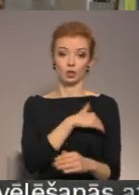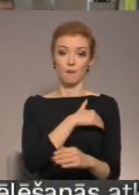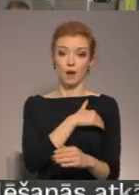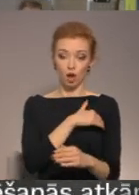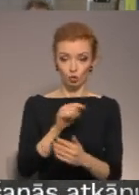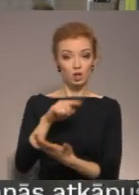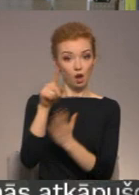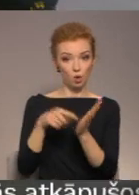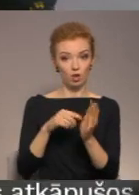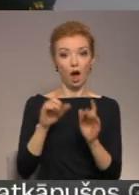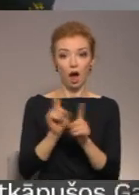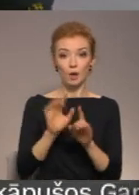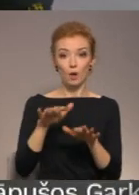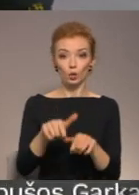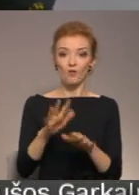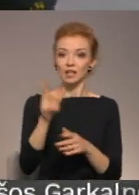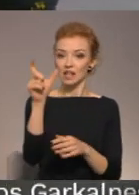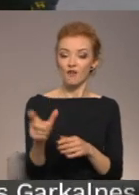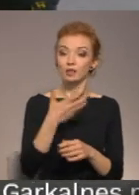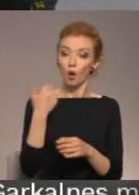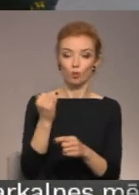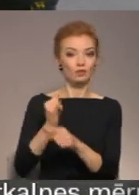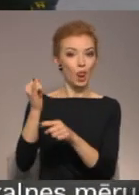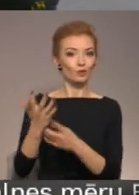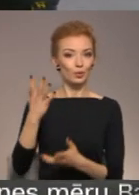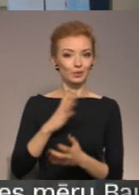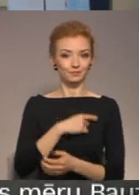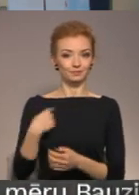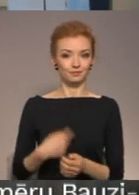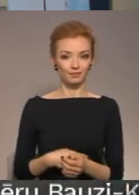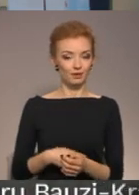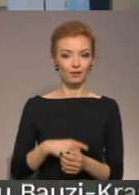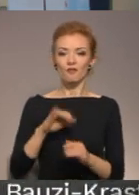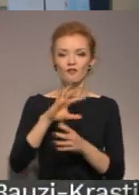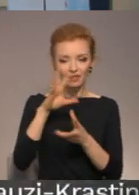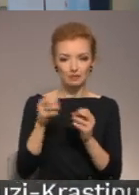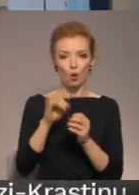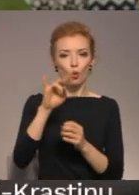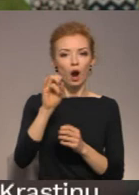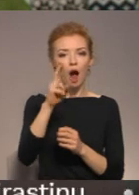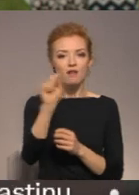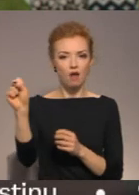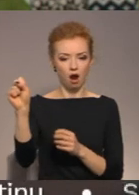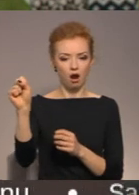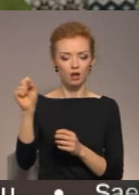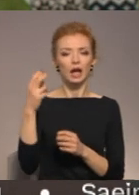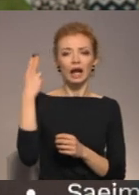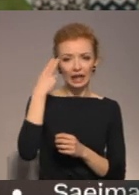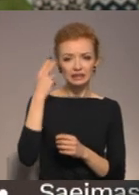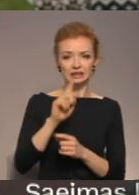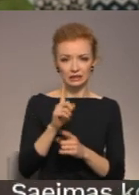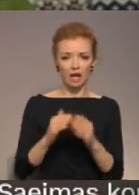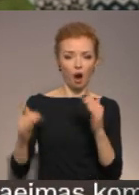nu vajadzā arī par to, vai cilvēks nav ceļojis. Un atkal atslēgas vārds ir nevis Čīna, bet tieši uhaņa. Riski pietiekami